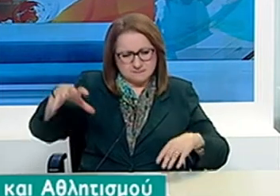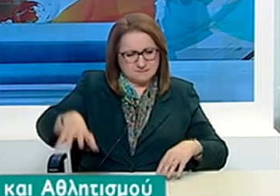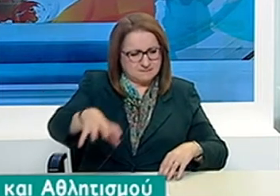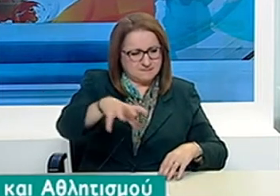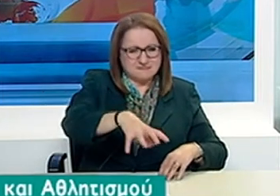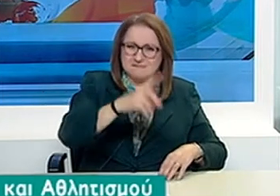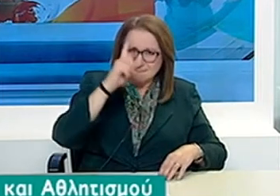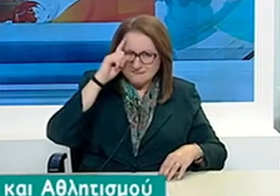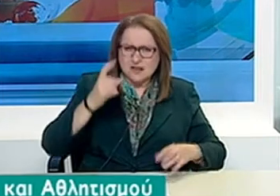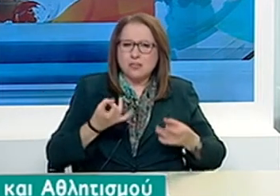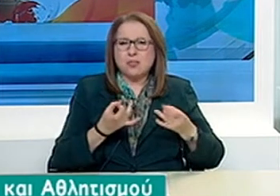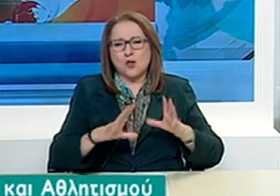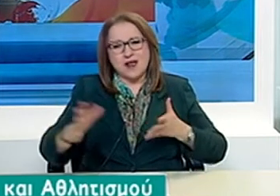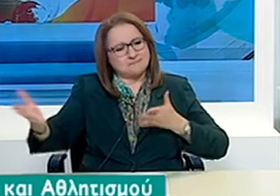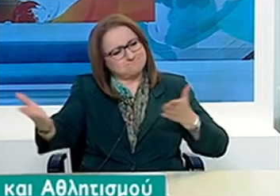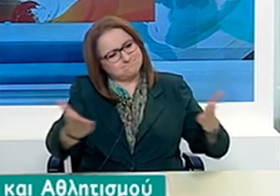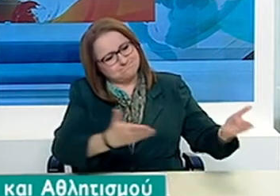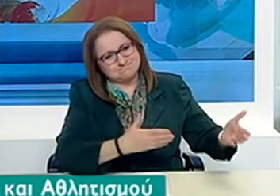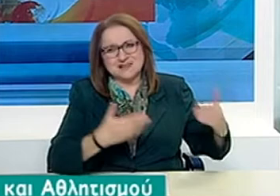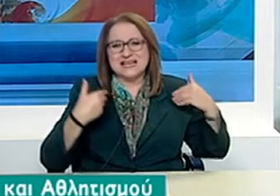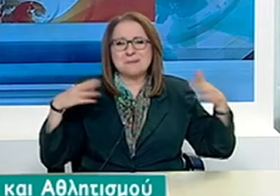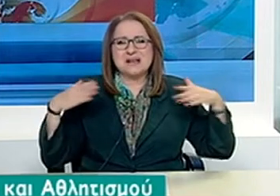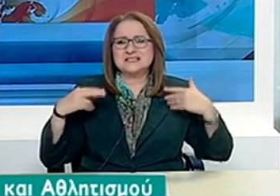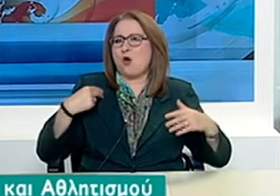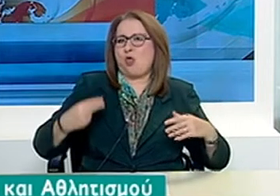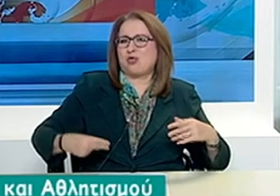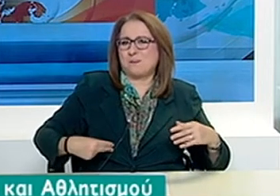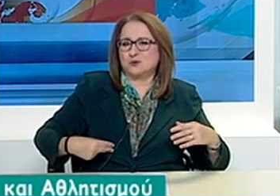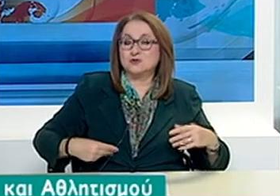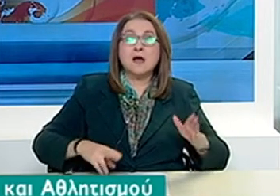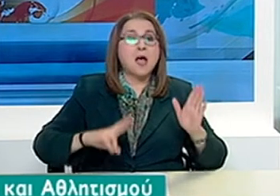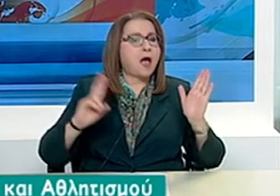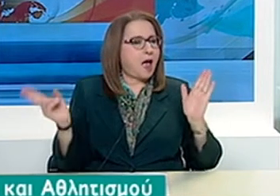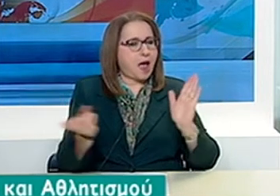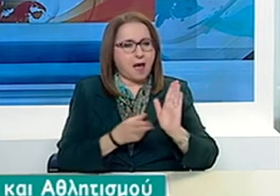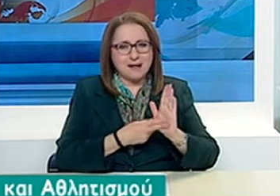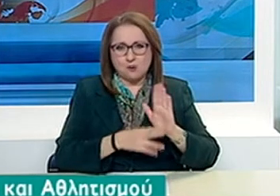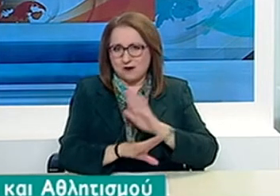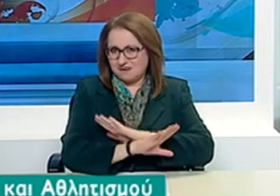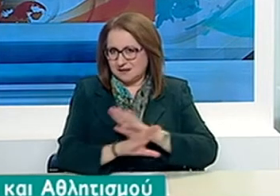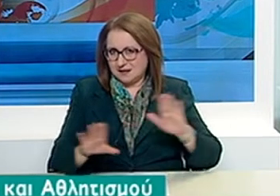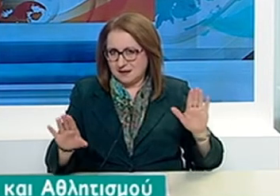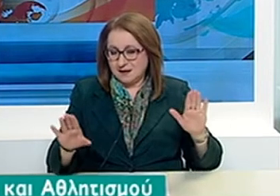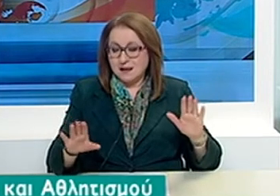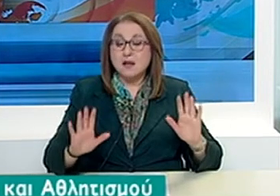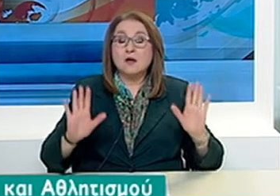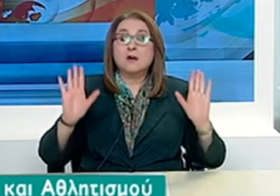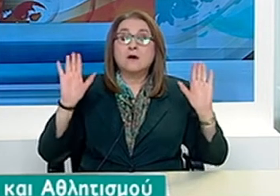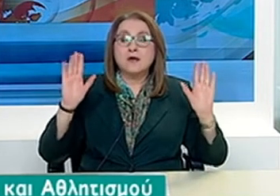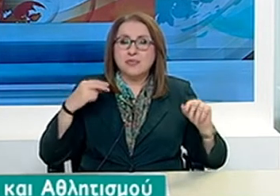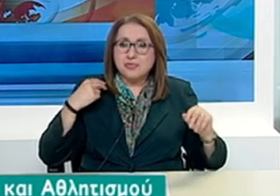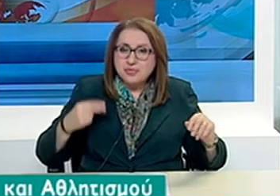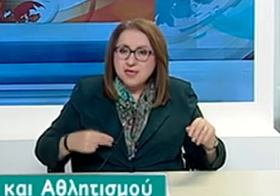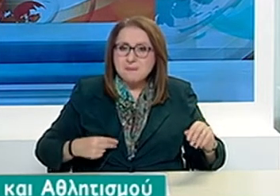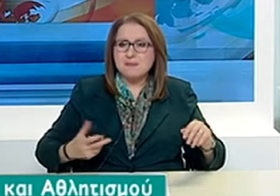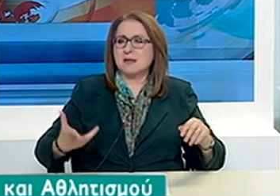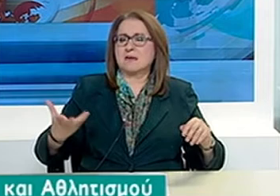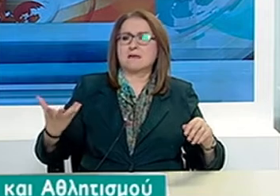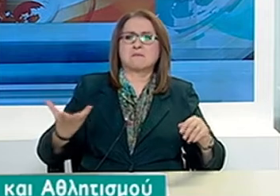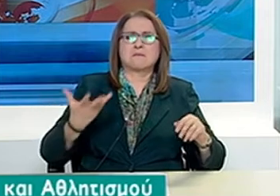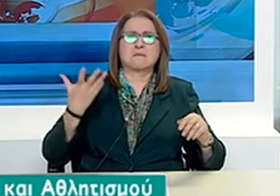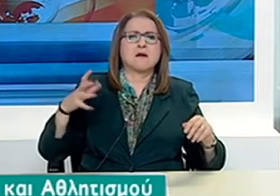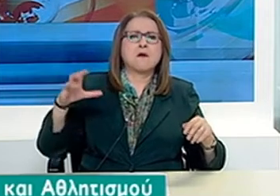Δεν είμαστε σε θέση να δώσουμε οποιαδήποτε διαβεβαίωση για αθλητικές διοργανώσεις δήμων ή άλλων φορέων όπως